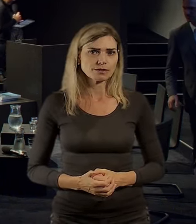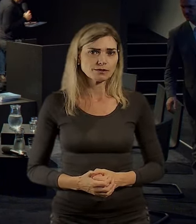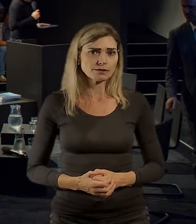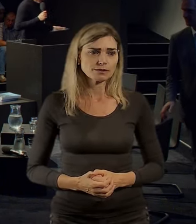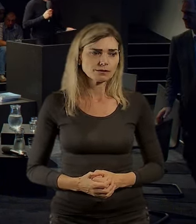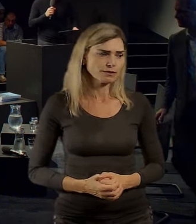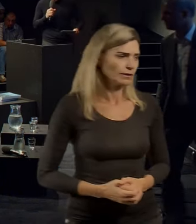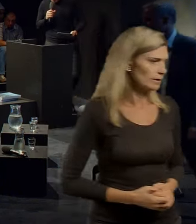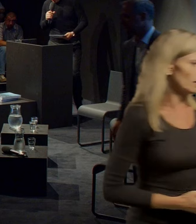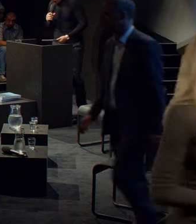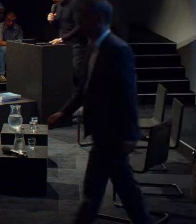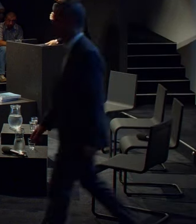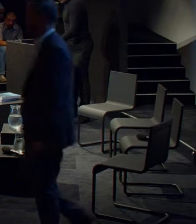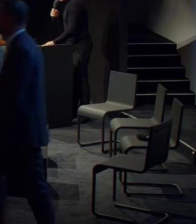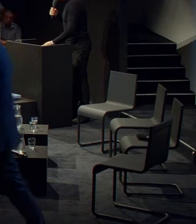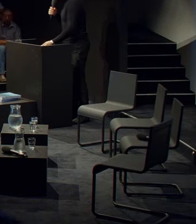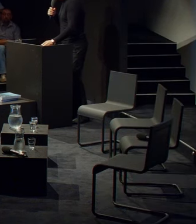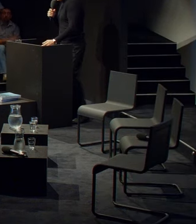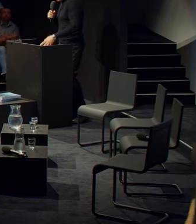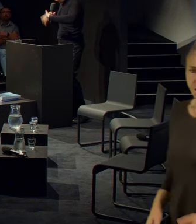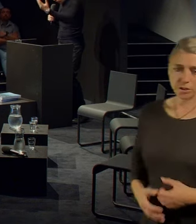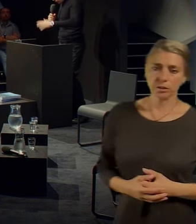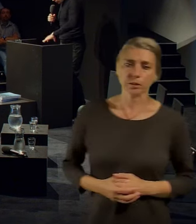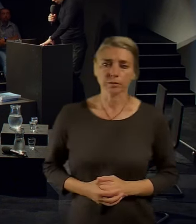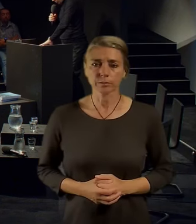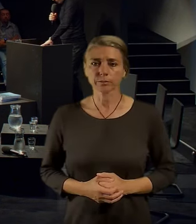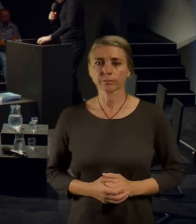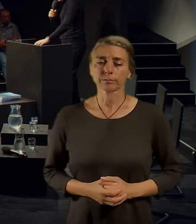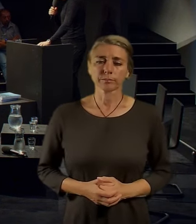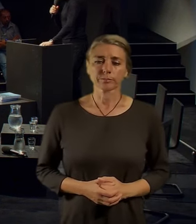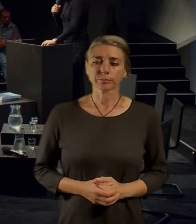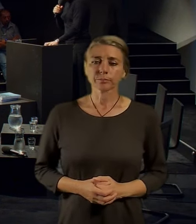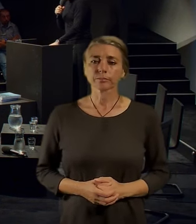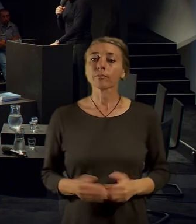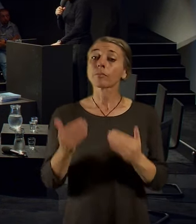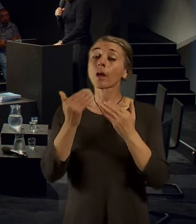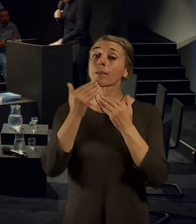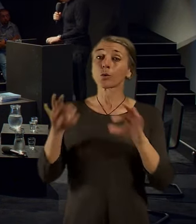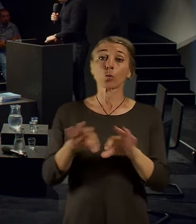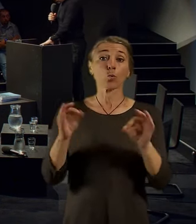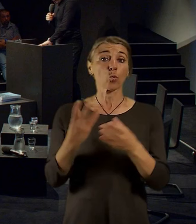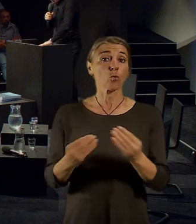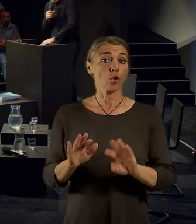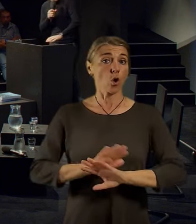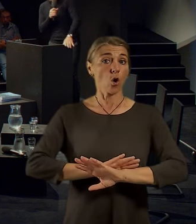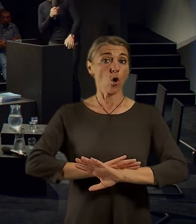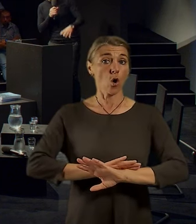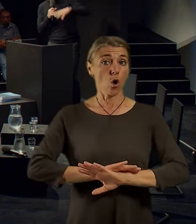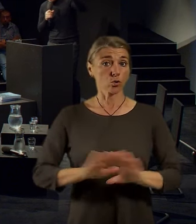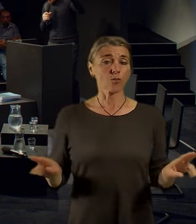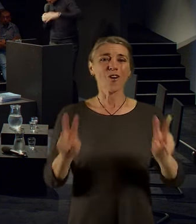Tak já oběma pánům moc krát děkuju za úvod do toho dnešního semináře předmětu Velké změny Prahy.